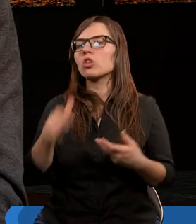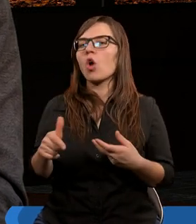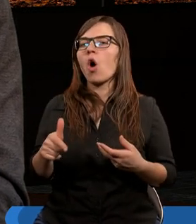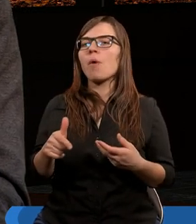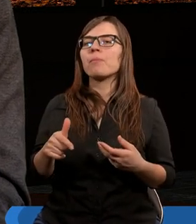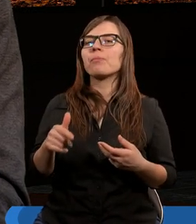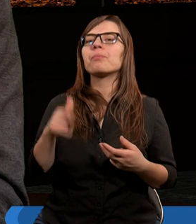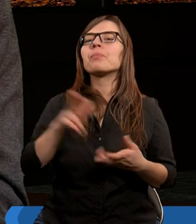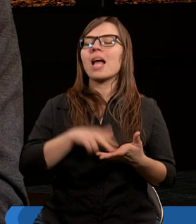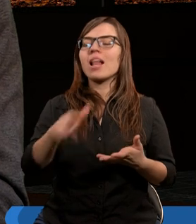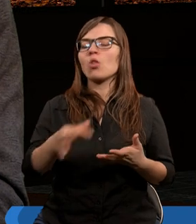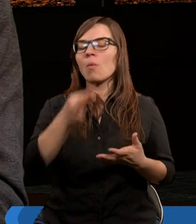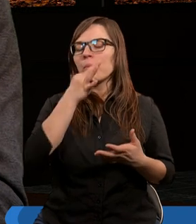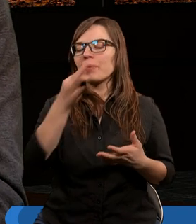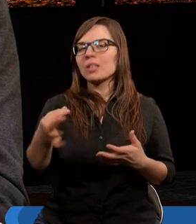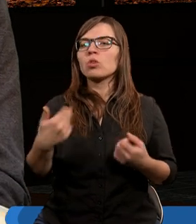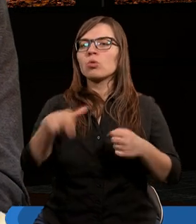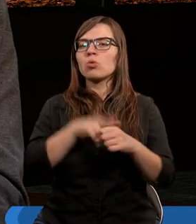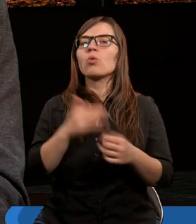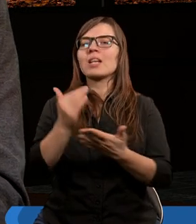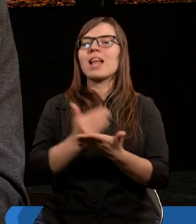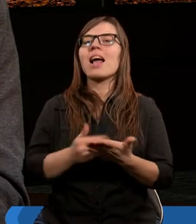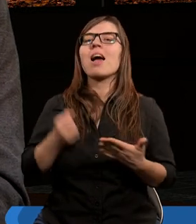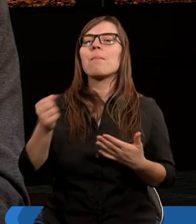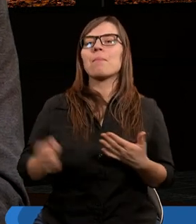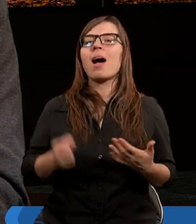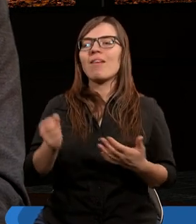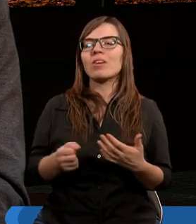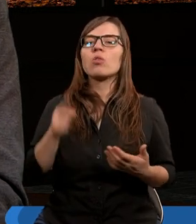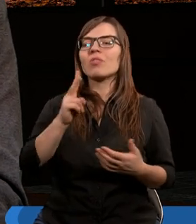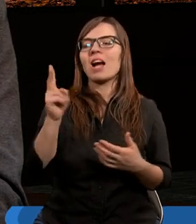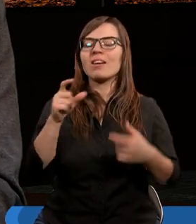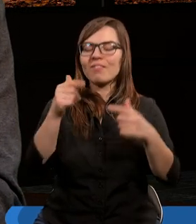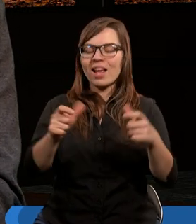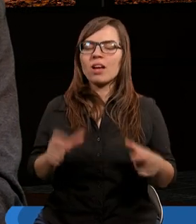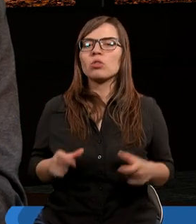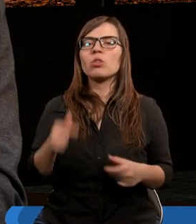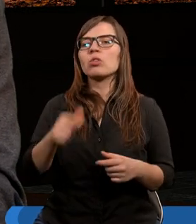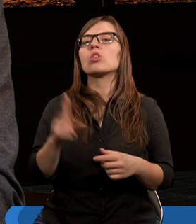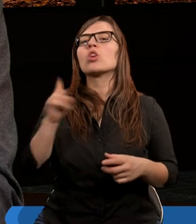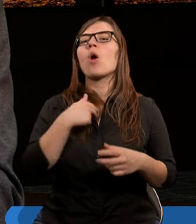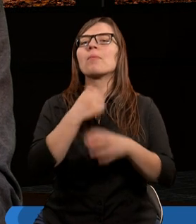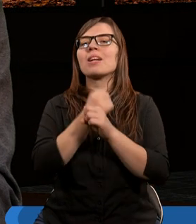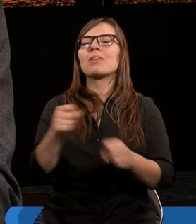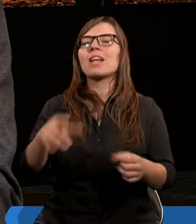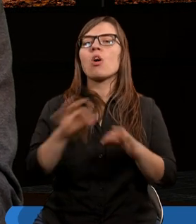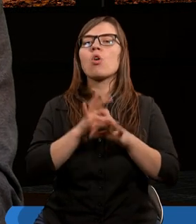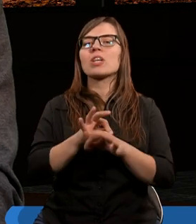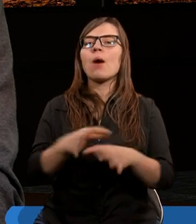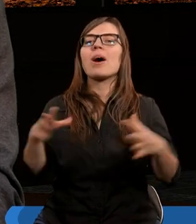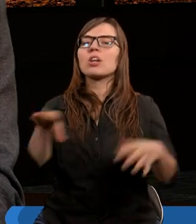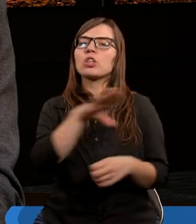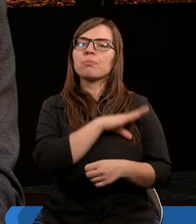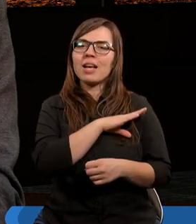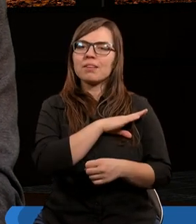to na to pytanie, które zadaje Paweł w wierszu, kto mnie wybawi z tego ciała śmierci?